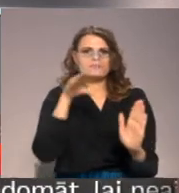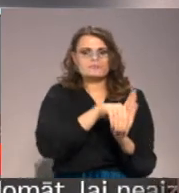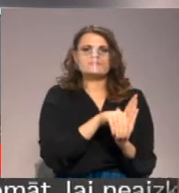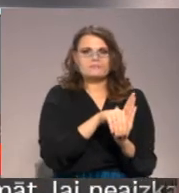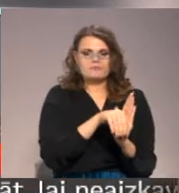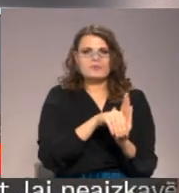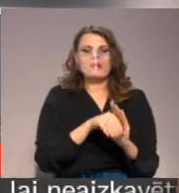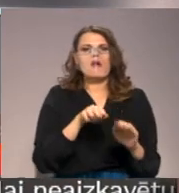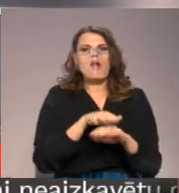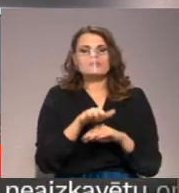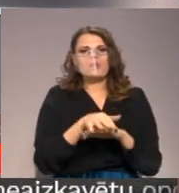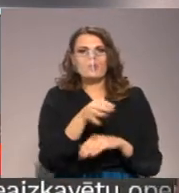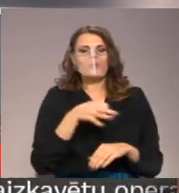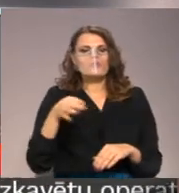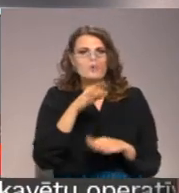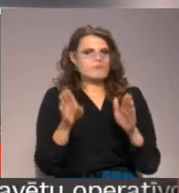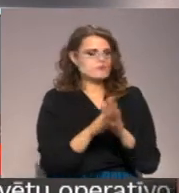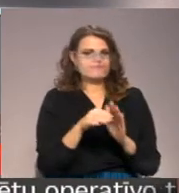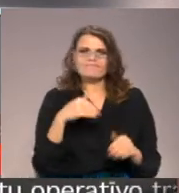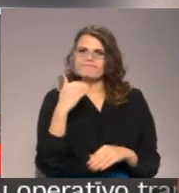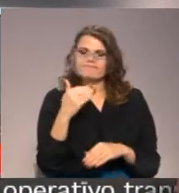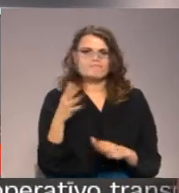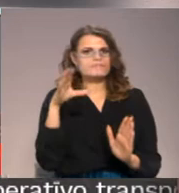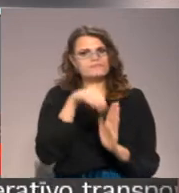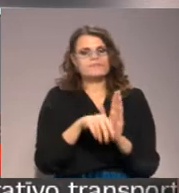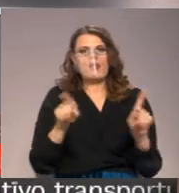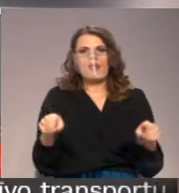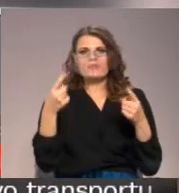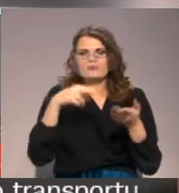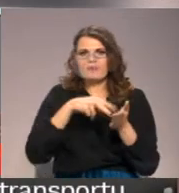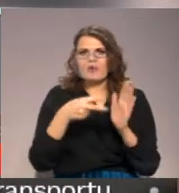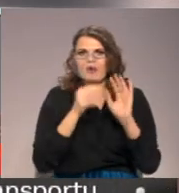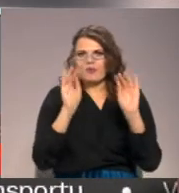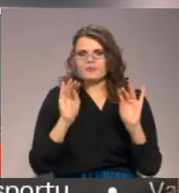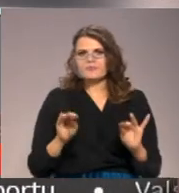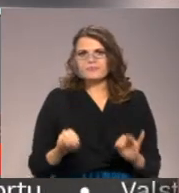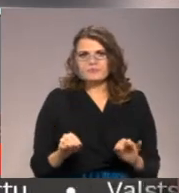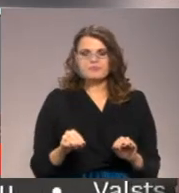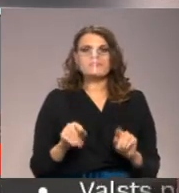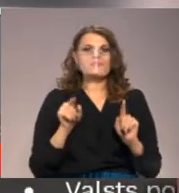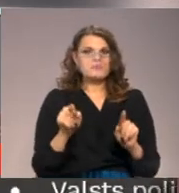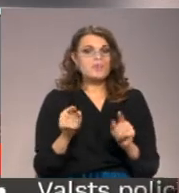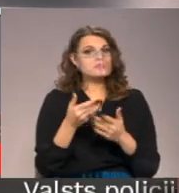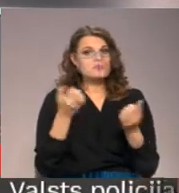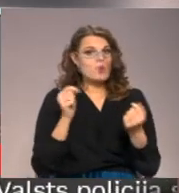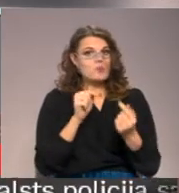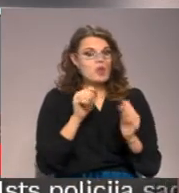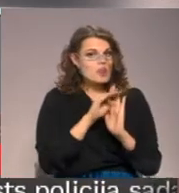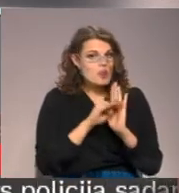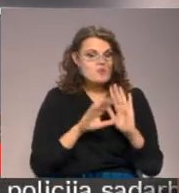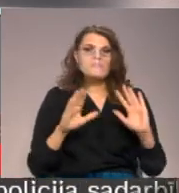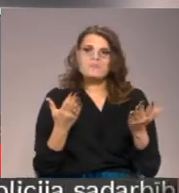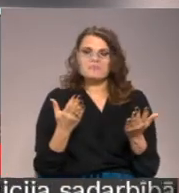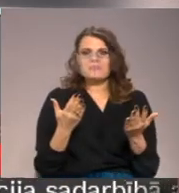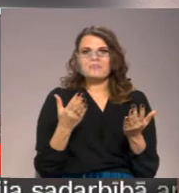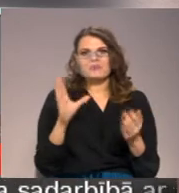paplašanātajiem aizkrauklas novadam un nolēmusi neiesaistīties attīstības plānu izstrādē. Tas nav pretlikumīgi, tomēr var